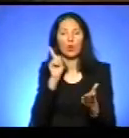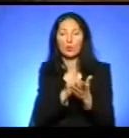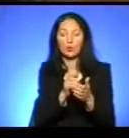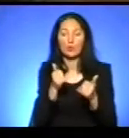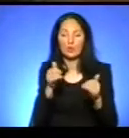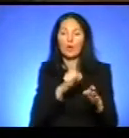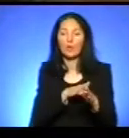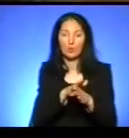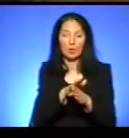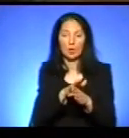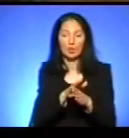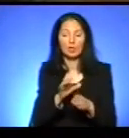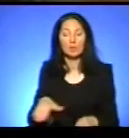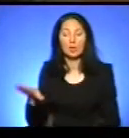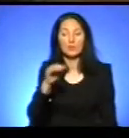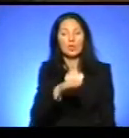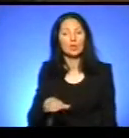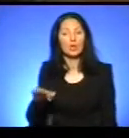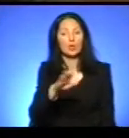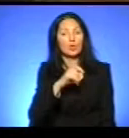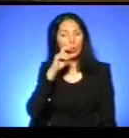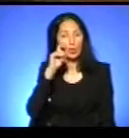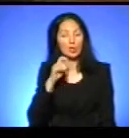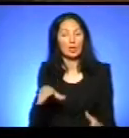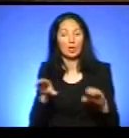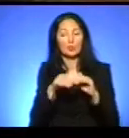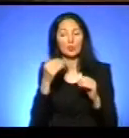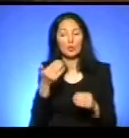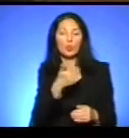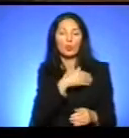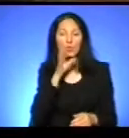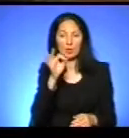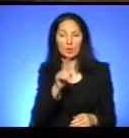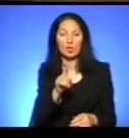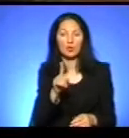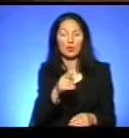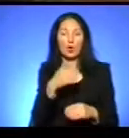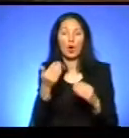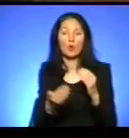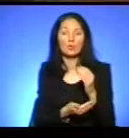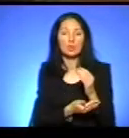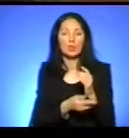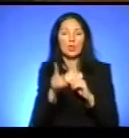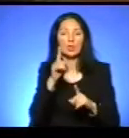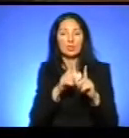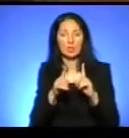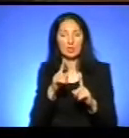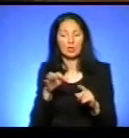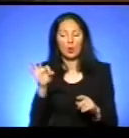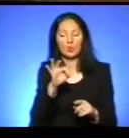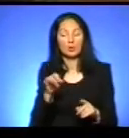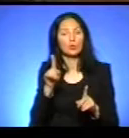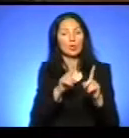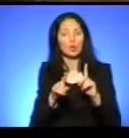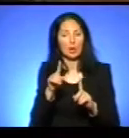для виконання на всій території України. Разом з тим, сказати, що на останній сесії обласної